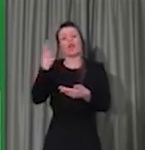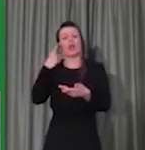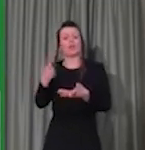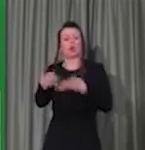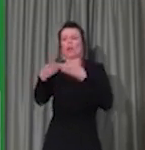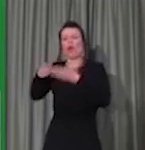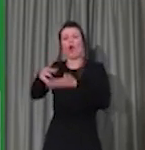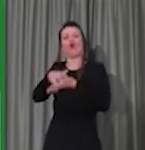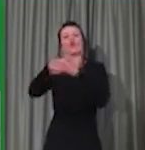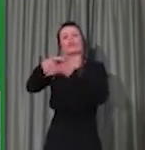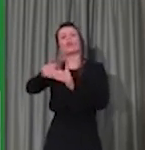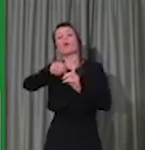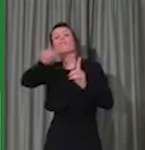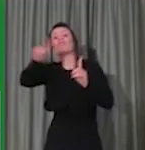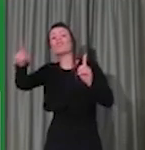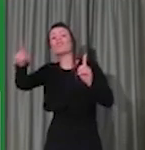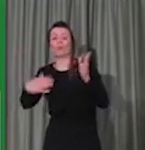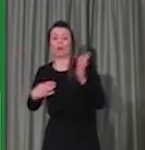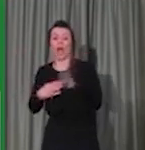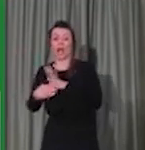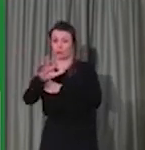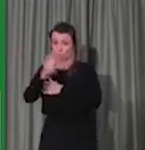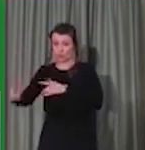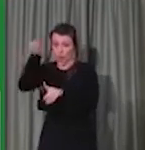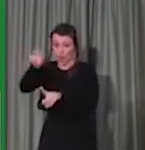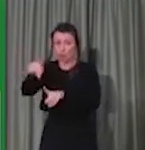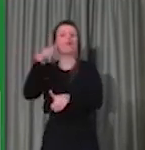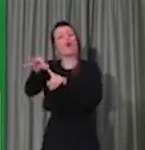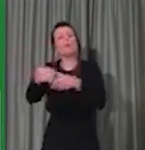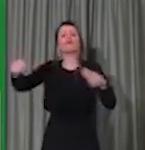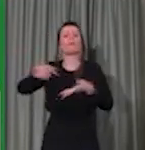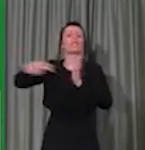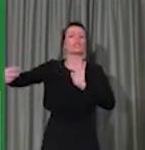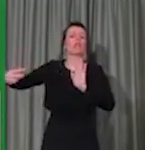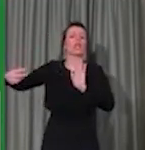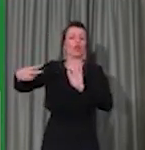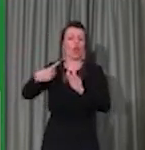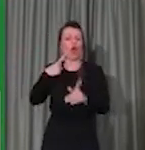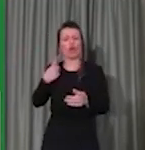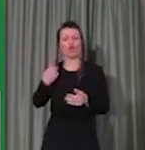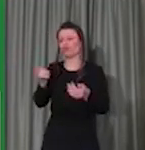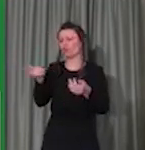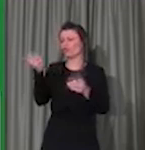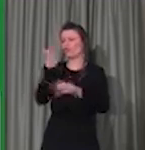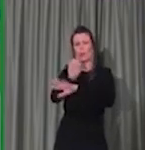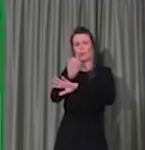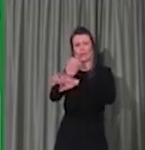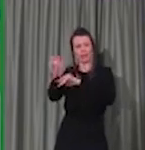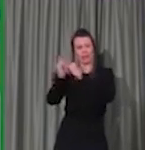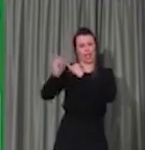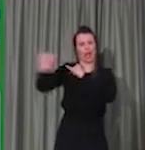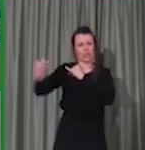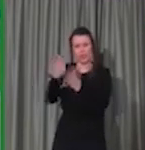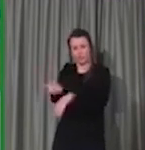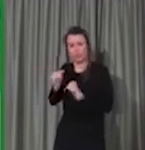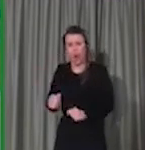fino a un massimo di 500 euro per l'acquisto di strumenti tecnologici per la didattica a distanza. In questo momento noi avevamo ricevuto diverse segnalazioni da